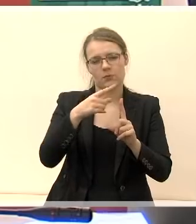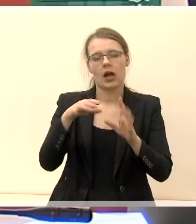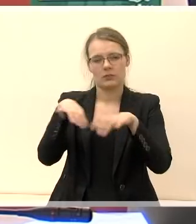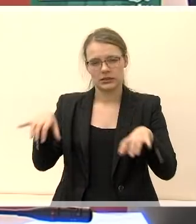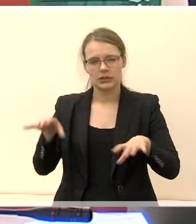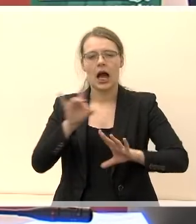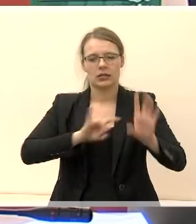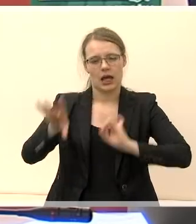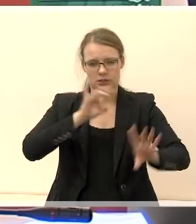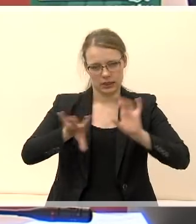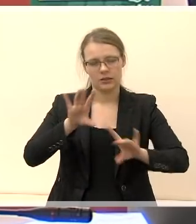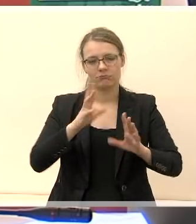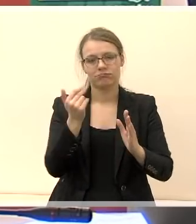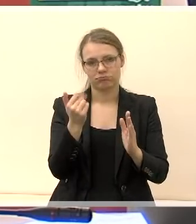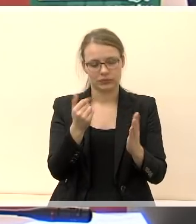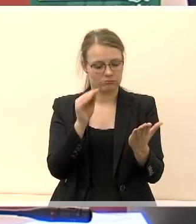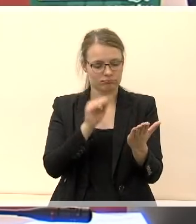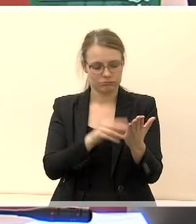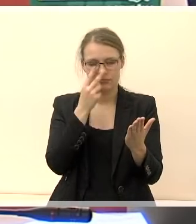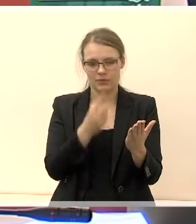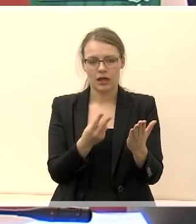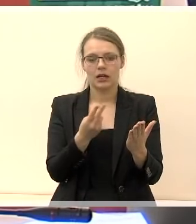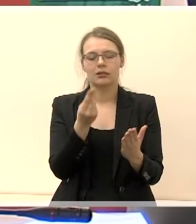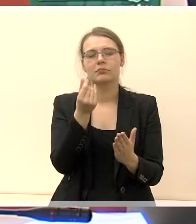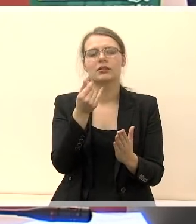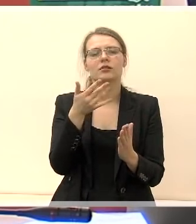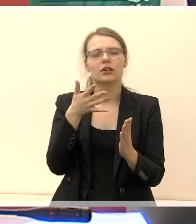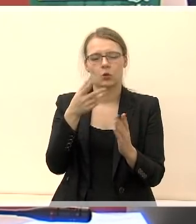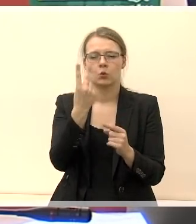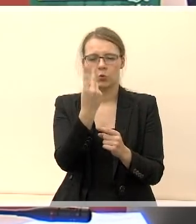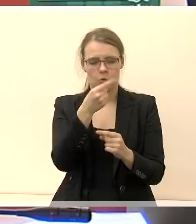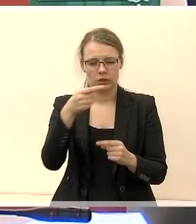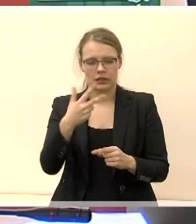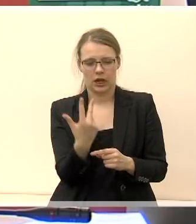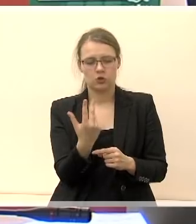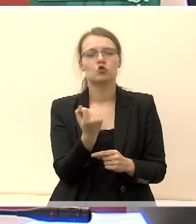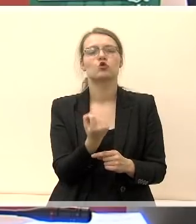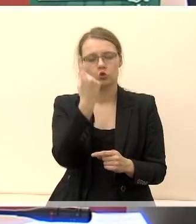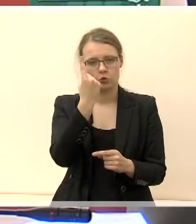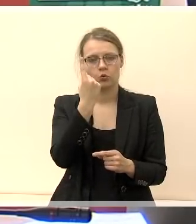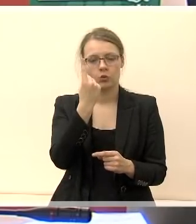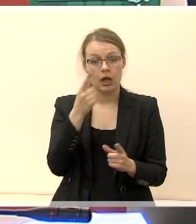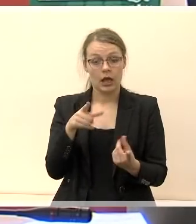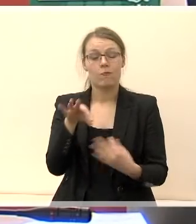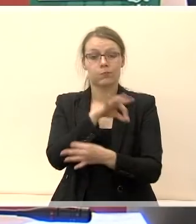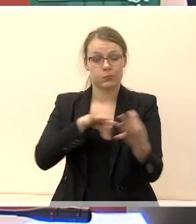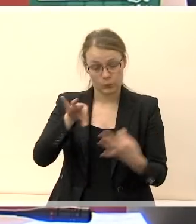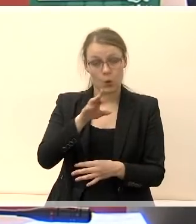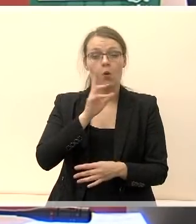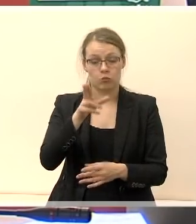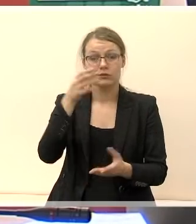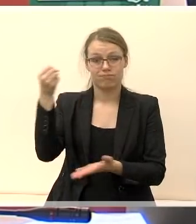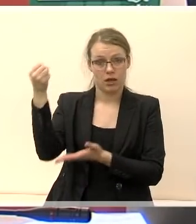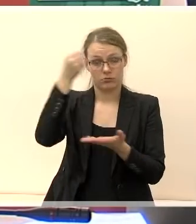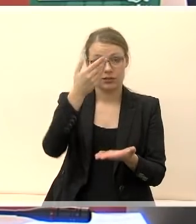ataskaitą, kur iš tiesų du trešdaliai lėšų buvo projektuojama, kad bus gauta iš biudžeto, tai yra iš